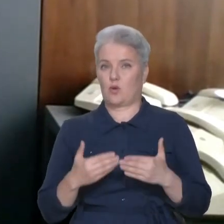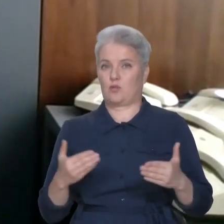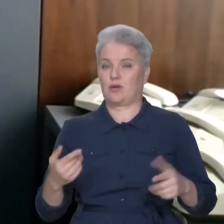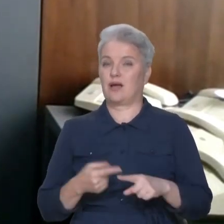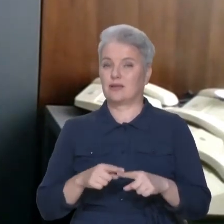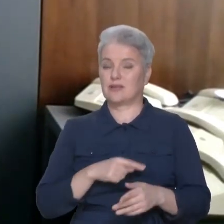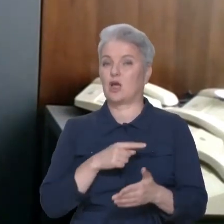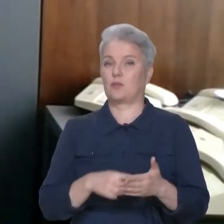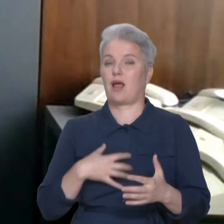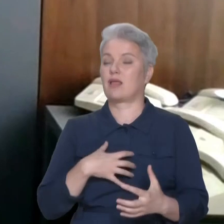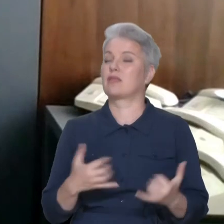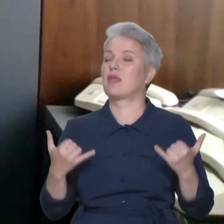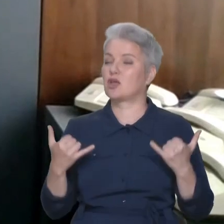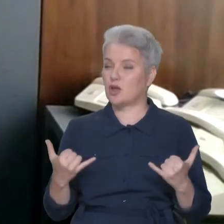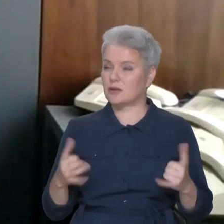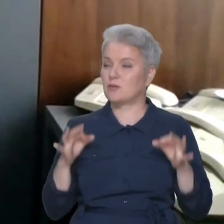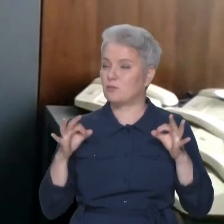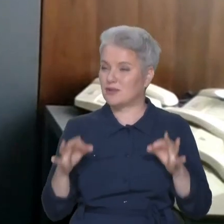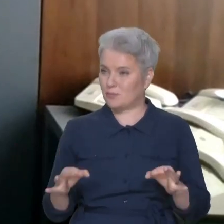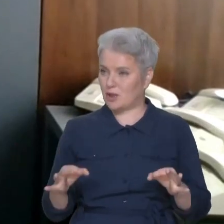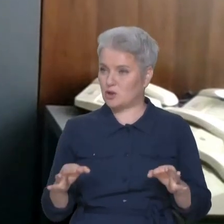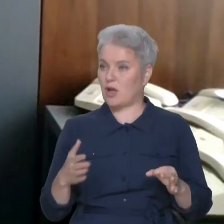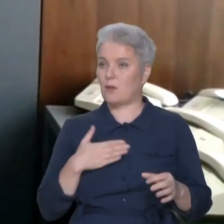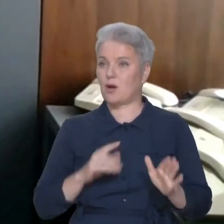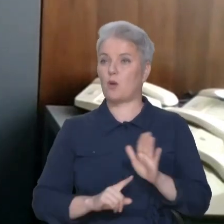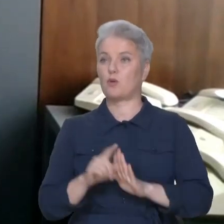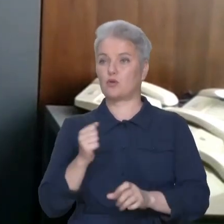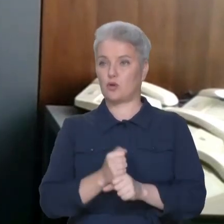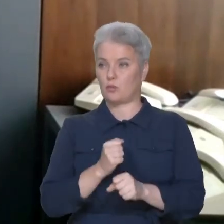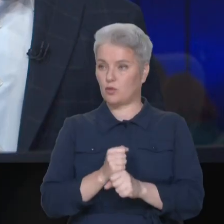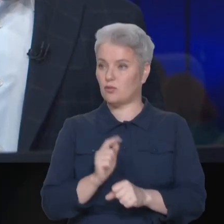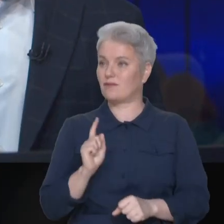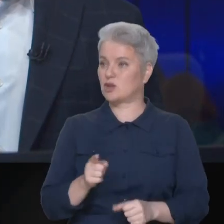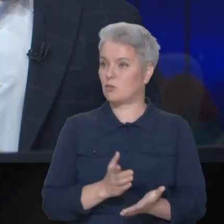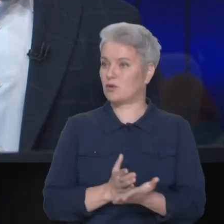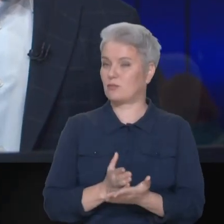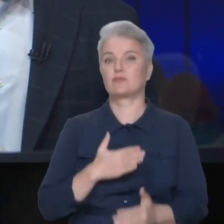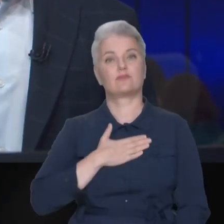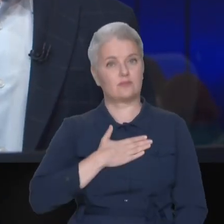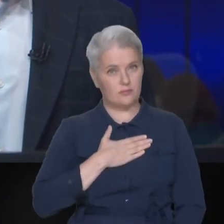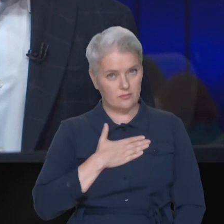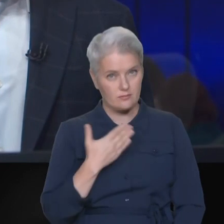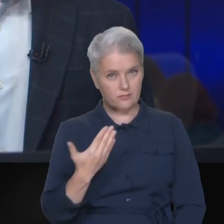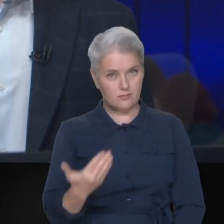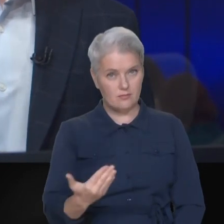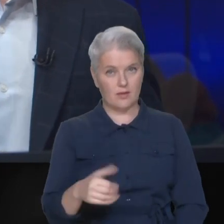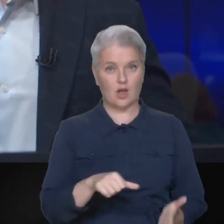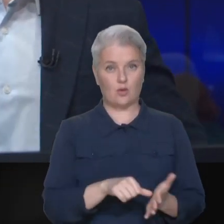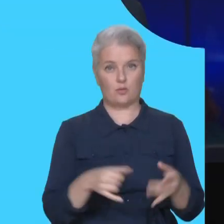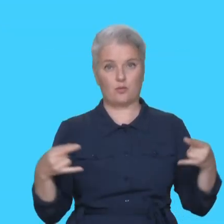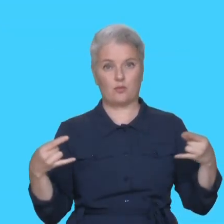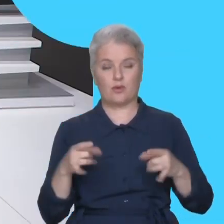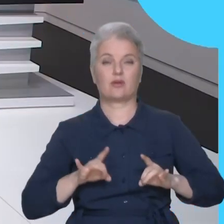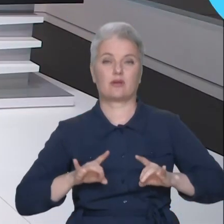питання на часі, безперечно, і ми розпочали роботу в цьому напрямку. Дуже дякую вам за те, що доєднались до ефіру і